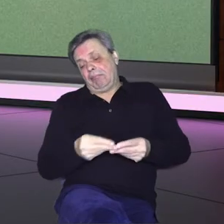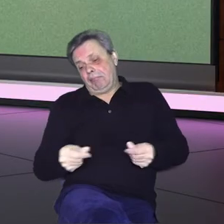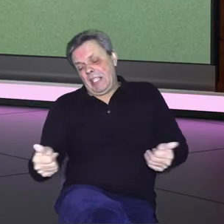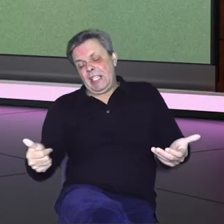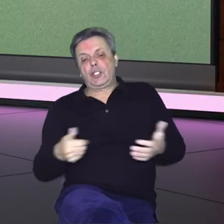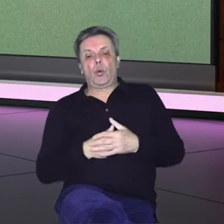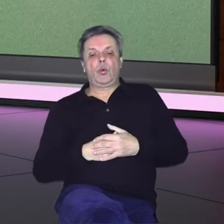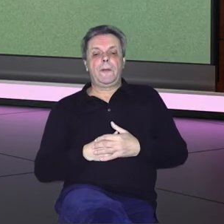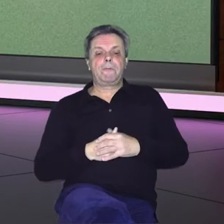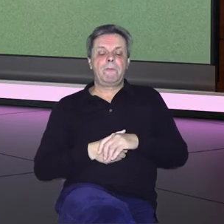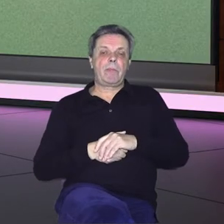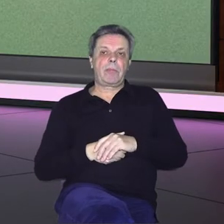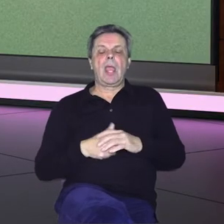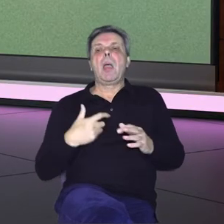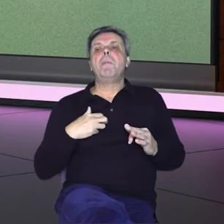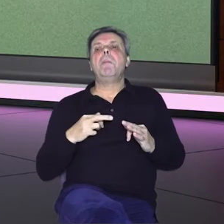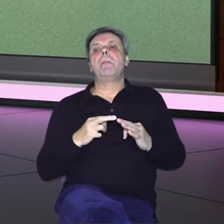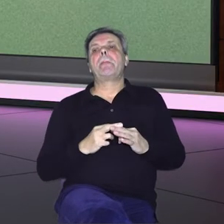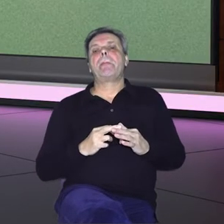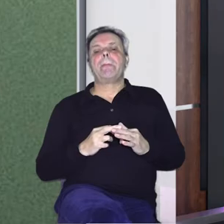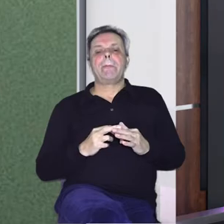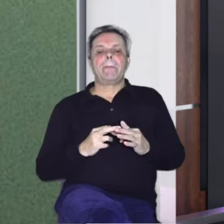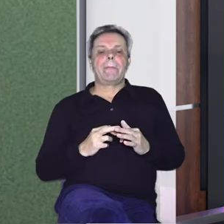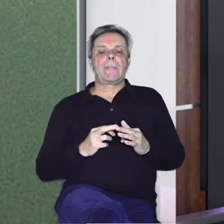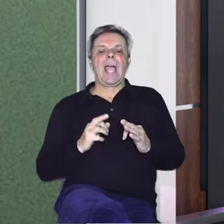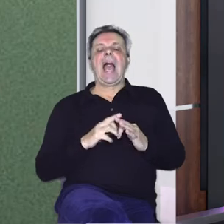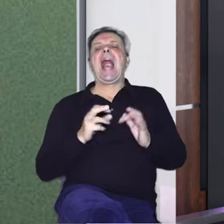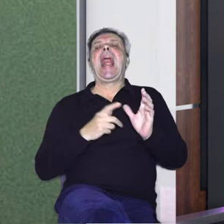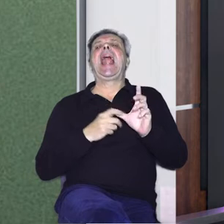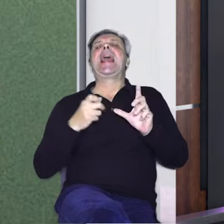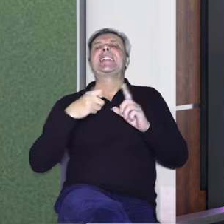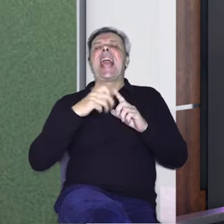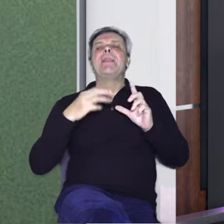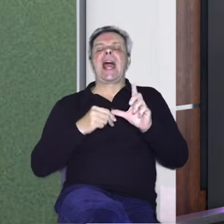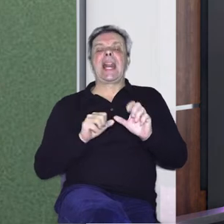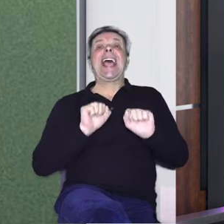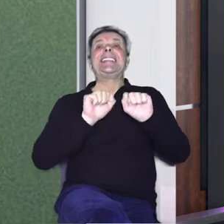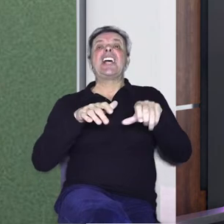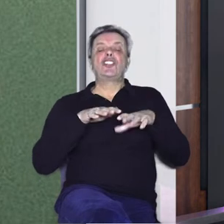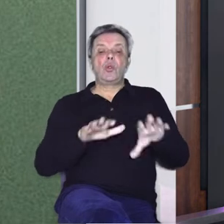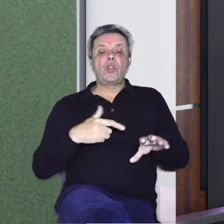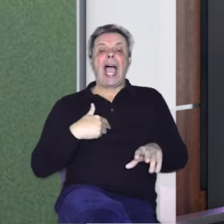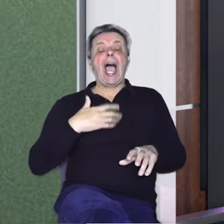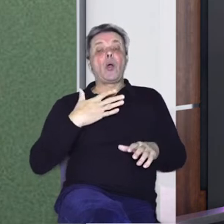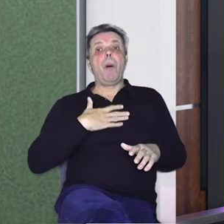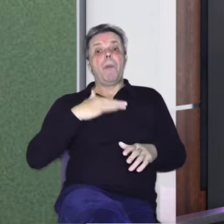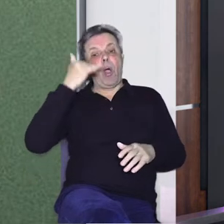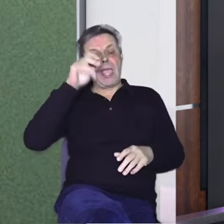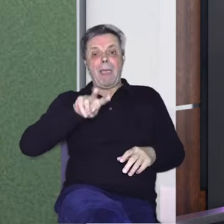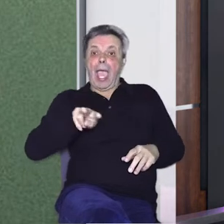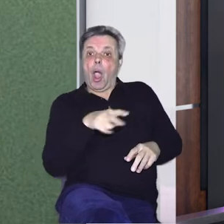Pa, mojima Aleksandar, koje zna ću biti zaštitnik ljudi. Aleksandros zaštitnik ljudi, ako mu je ime čak